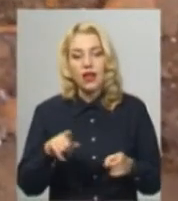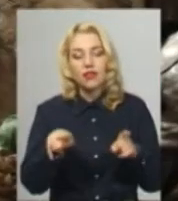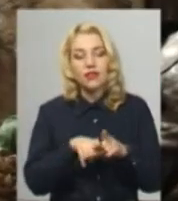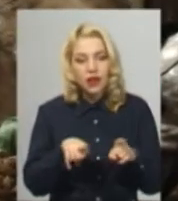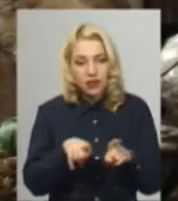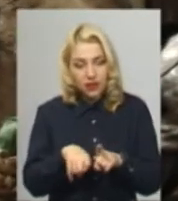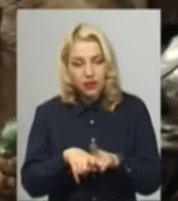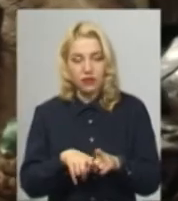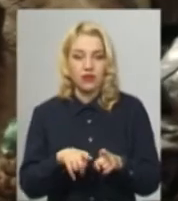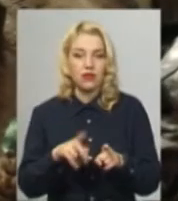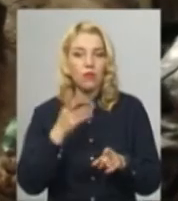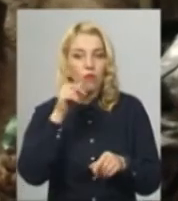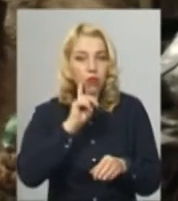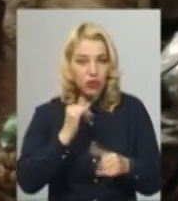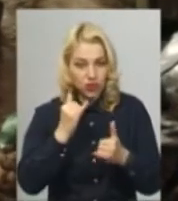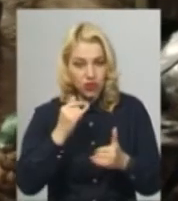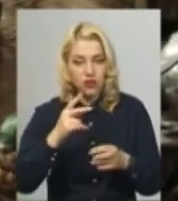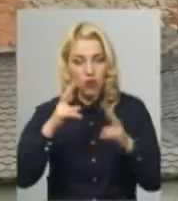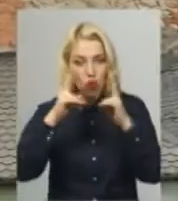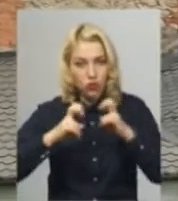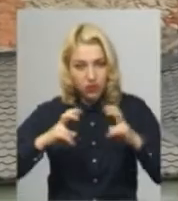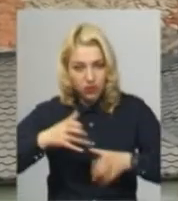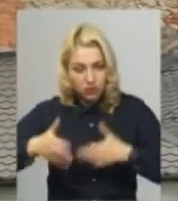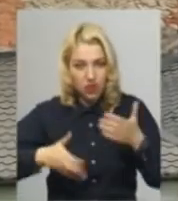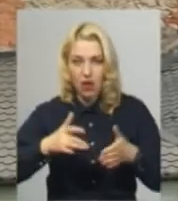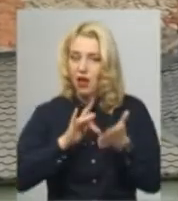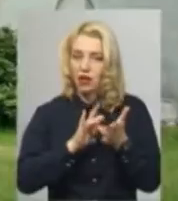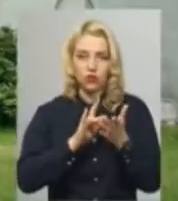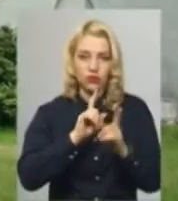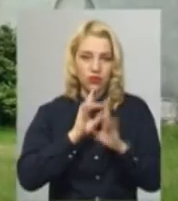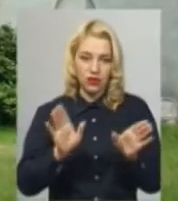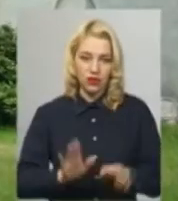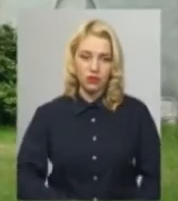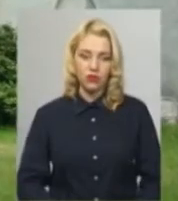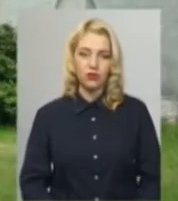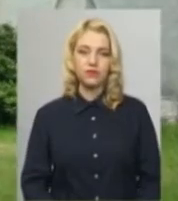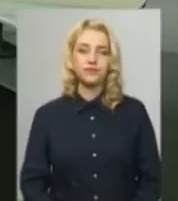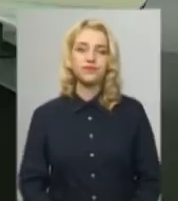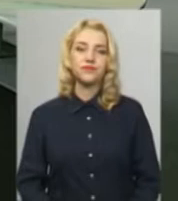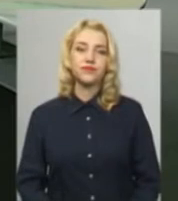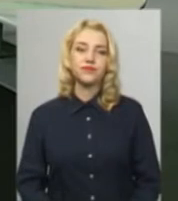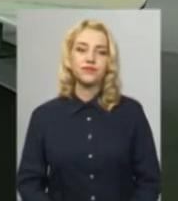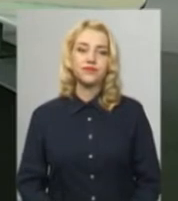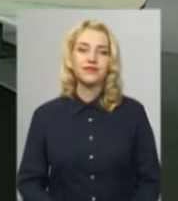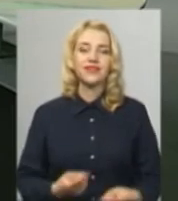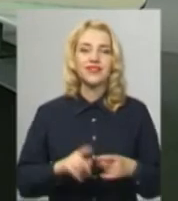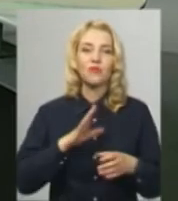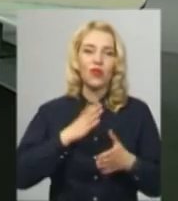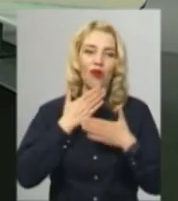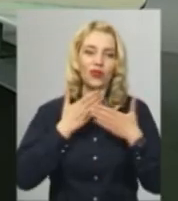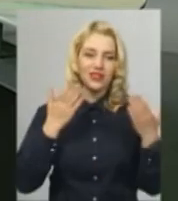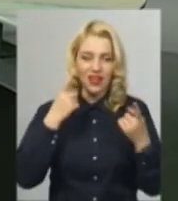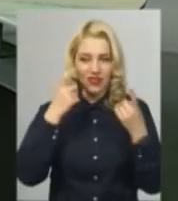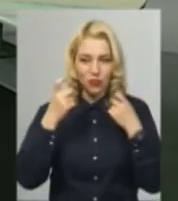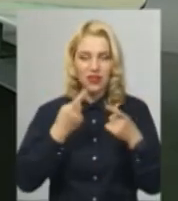екскурсії там не проводяться, каже Олег Поговорілець. Нахайло Жила, Юрій Чорний. Новини на Суспільному. Хмельниччина. Це була остання